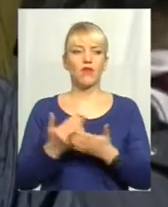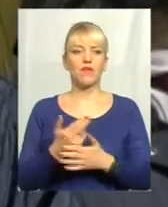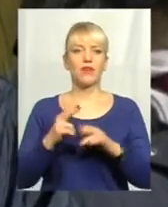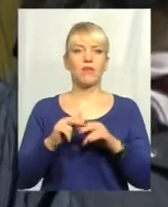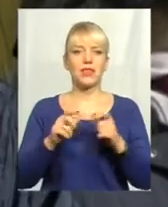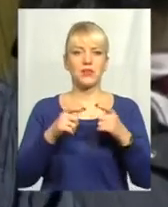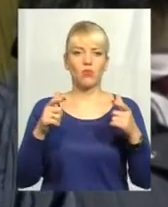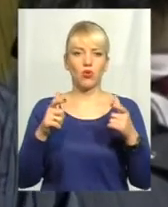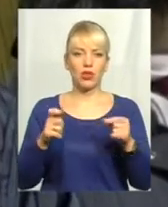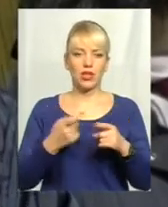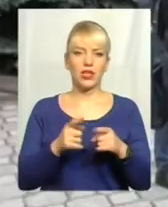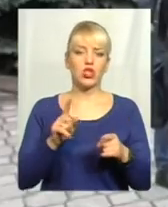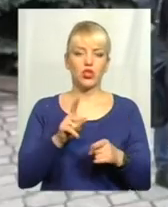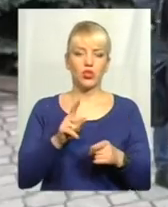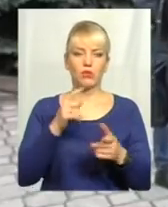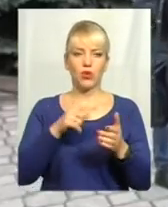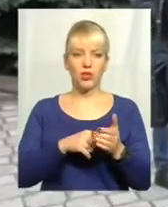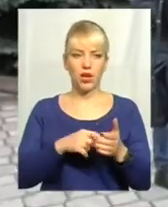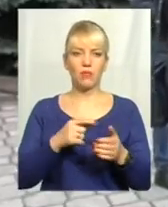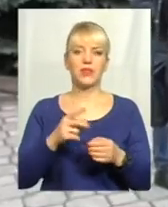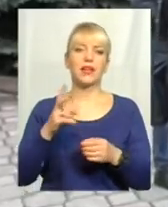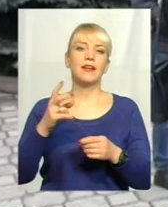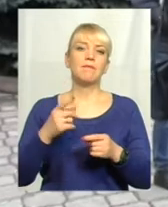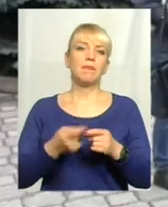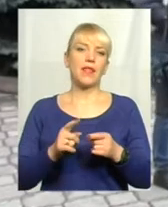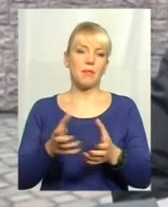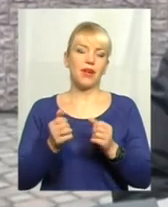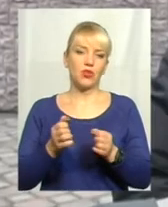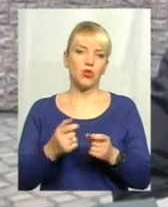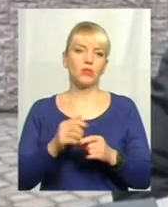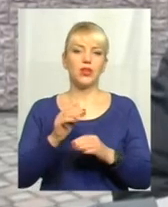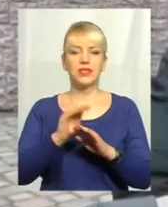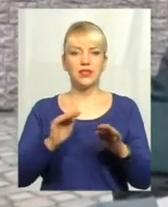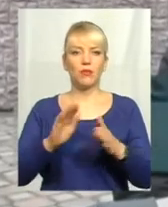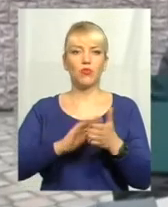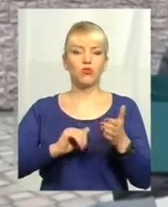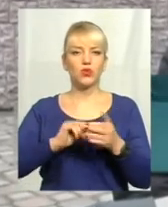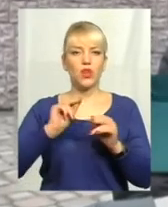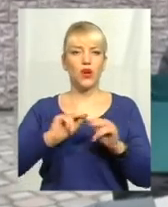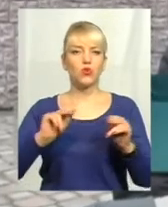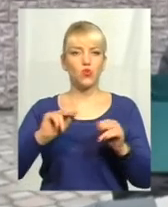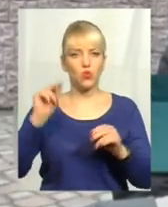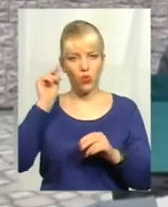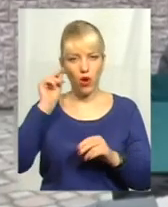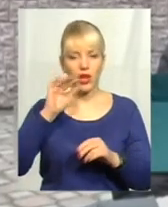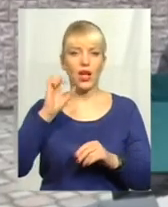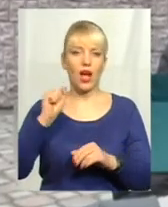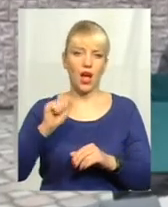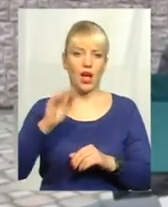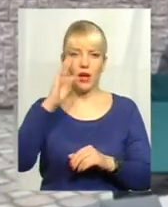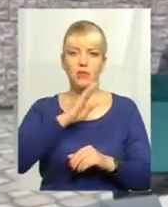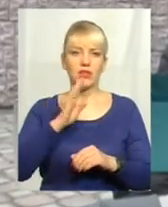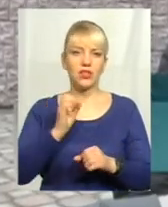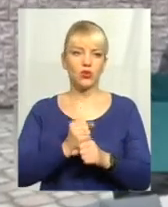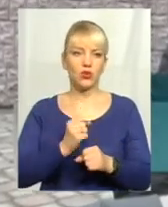Щоб потрапити на прийом, школярі припускають уроки, а їхні батьки – роботу. Якщо б була можливість їх якось порядкувати, то,